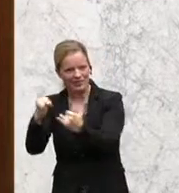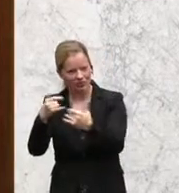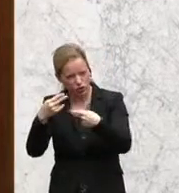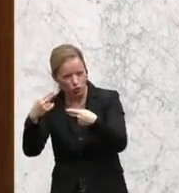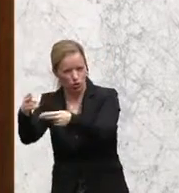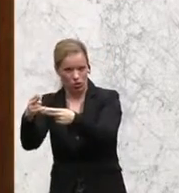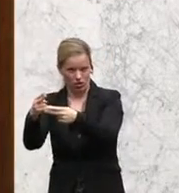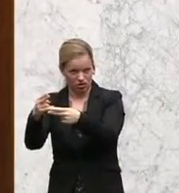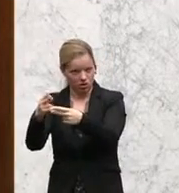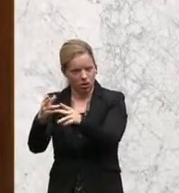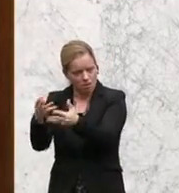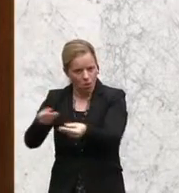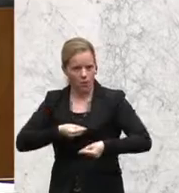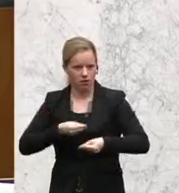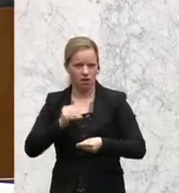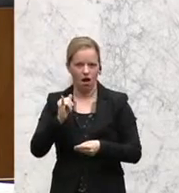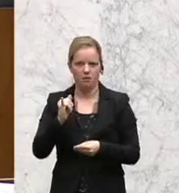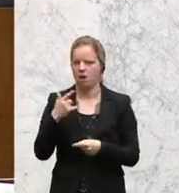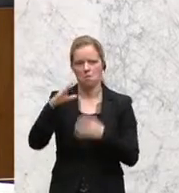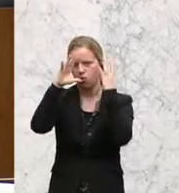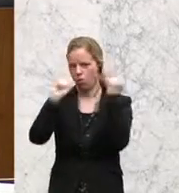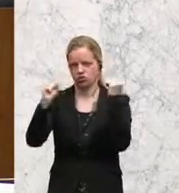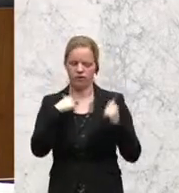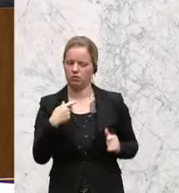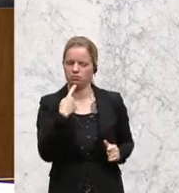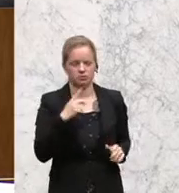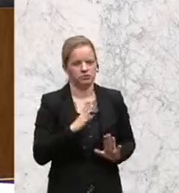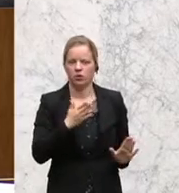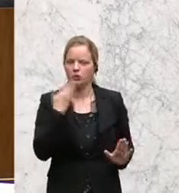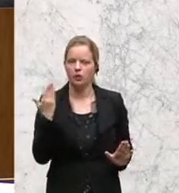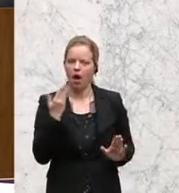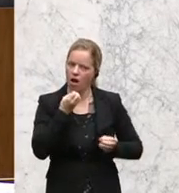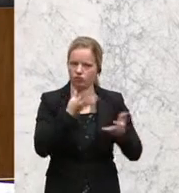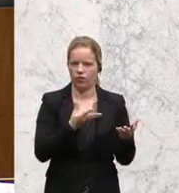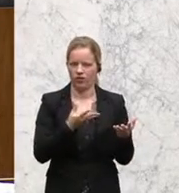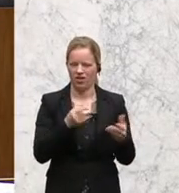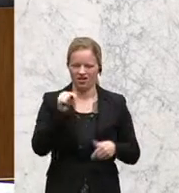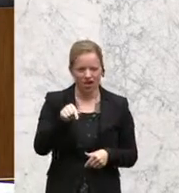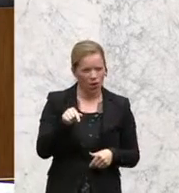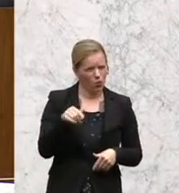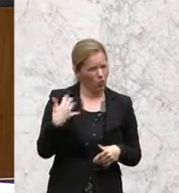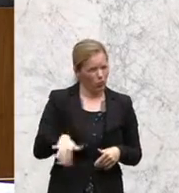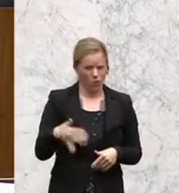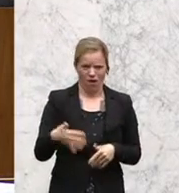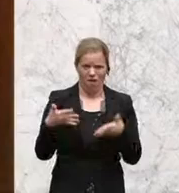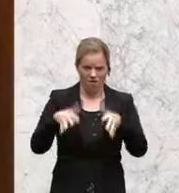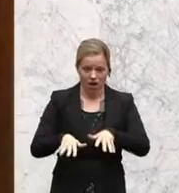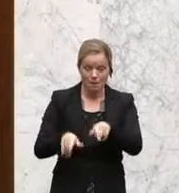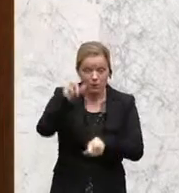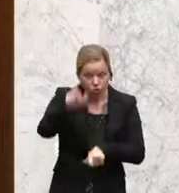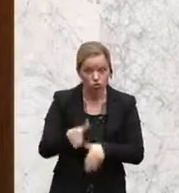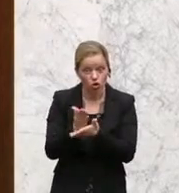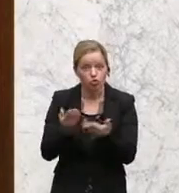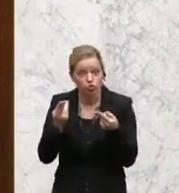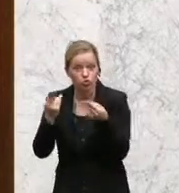geliefert. Nur, die Botschaft hat sich eine Auskunft verweidert. Erst aus dem tragischen Fall, der wäre schon zur Abschiebung bereit gewesen. Erst nach